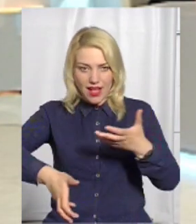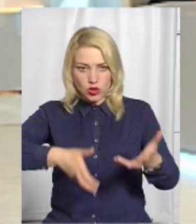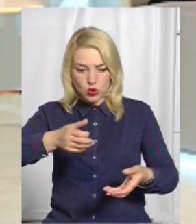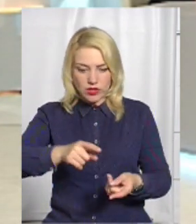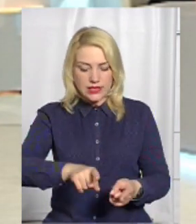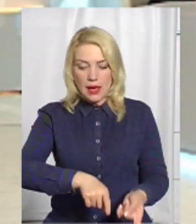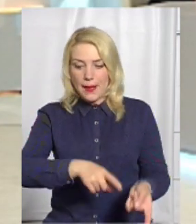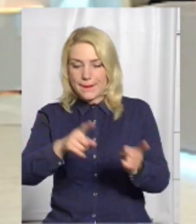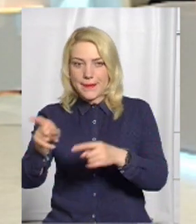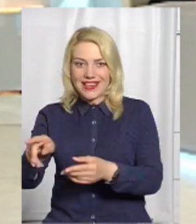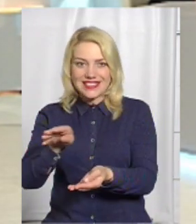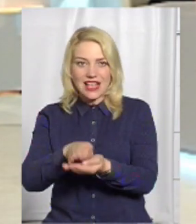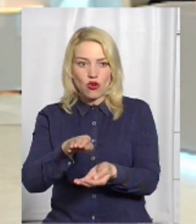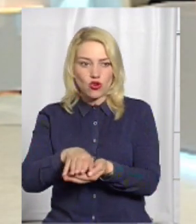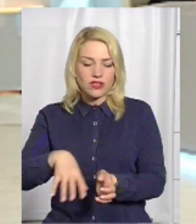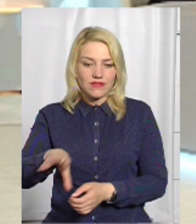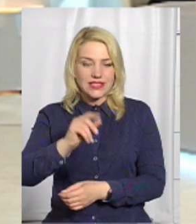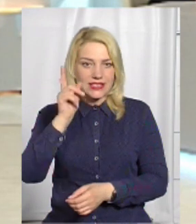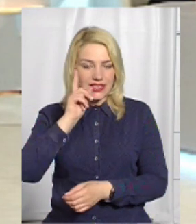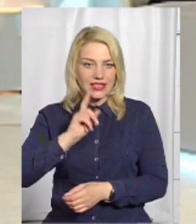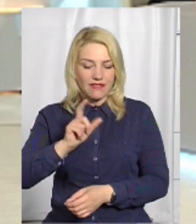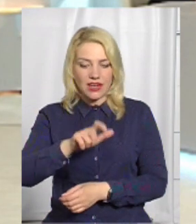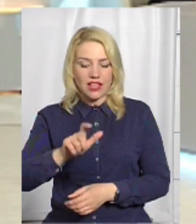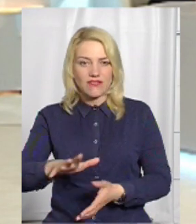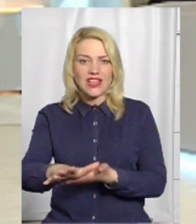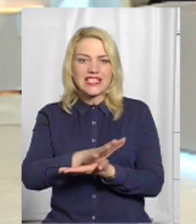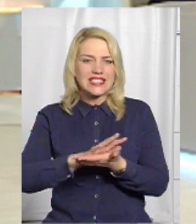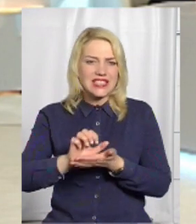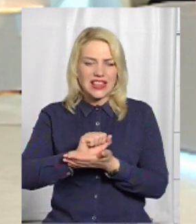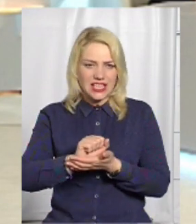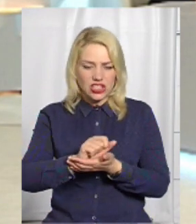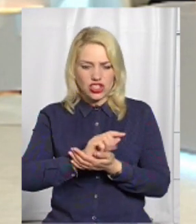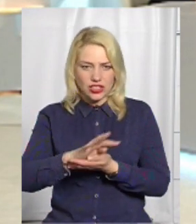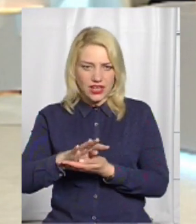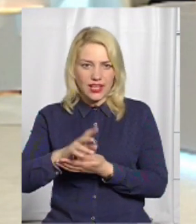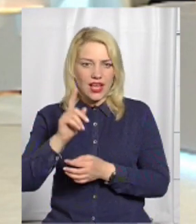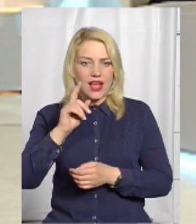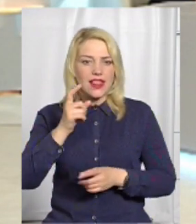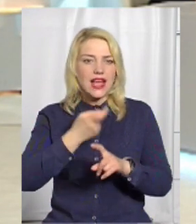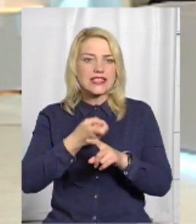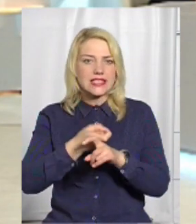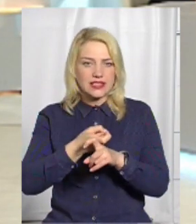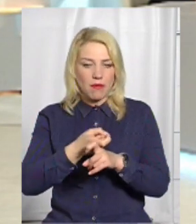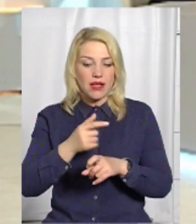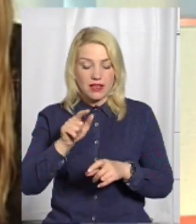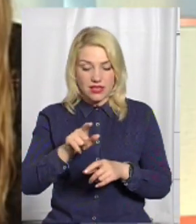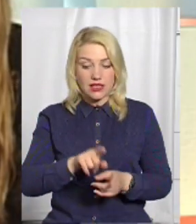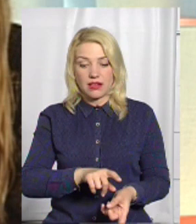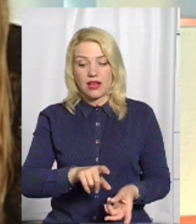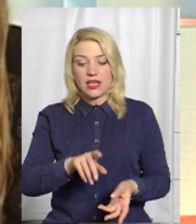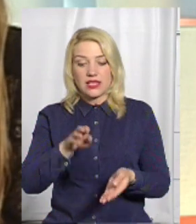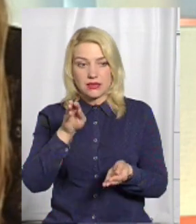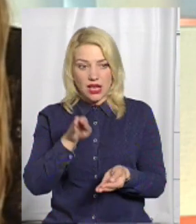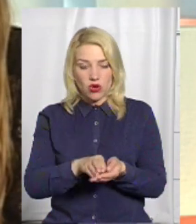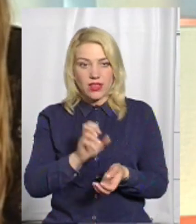і перезахороненні всіх євреїв, знищених нацистами. Їх перезахоронили на цьому єврейському